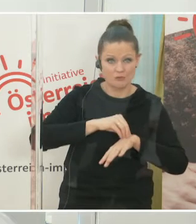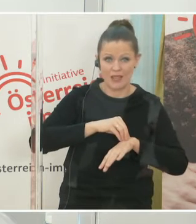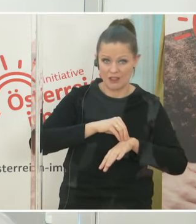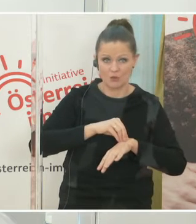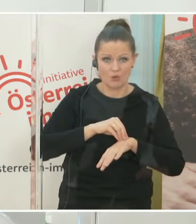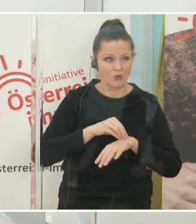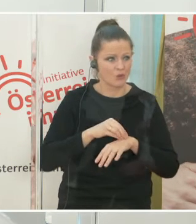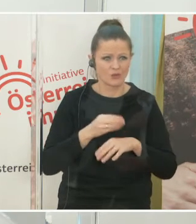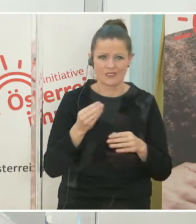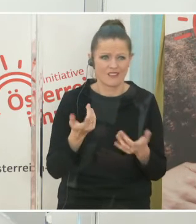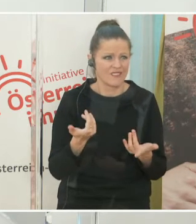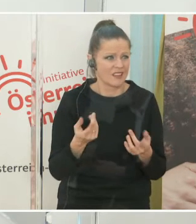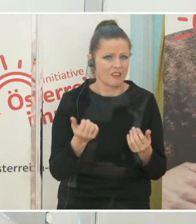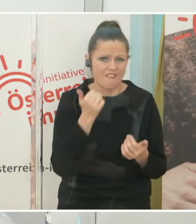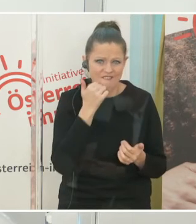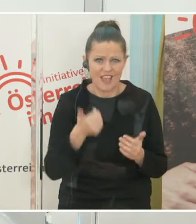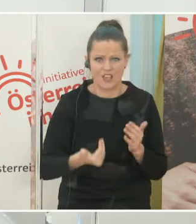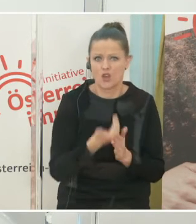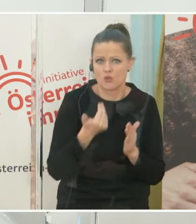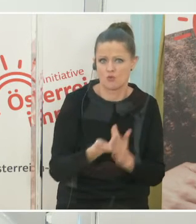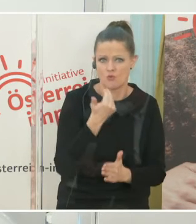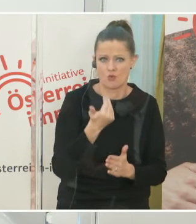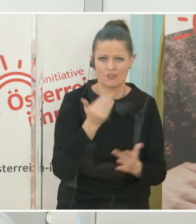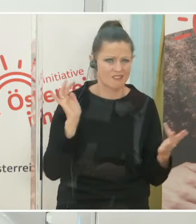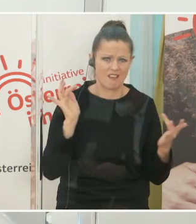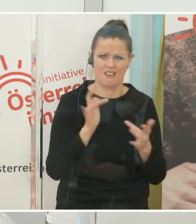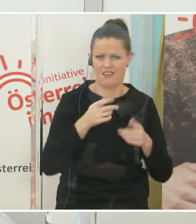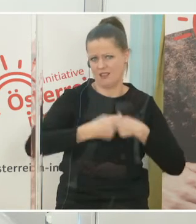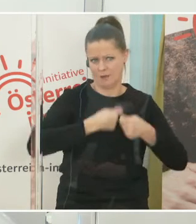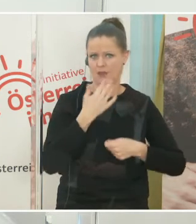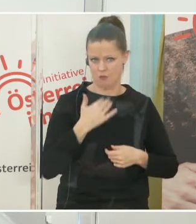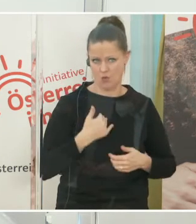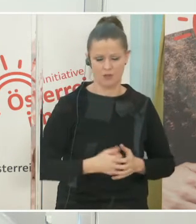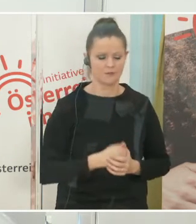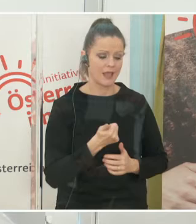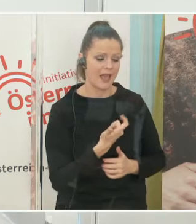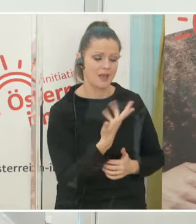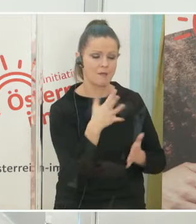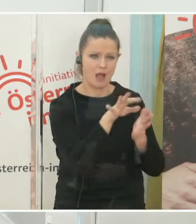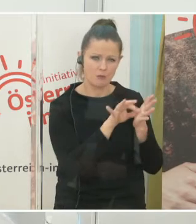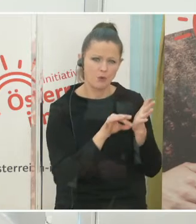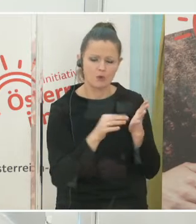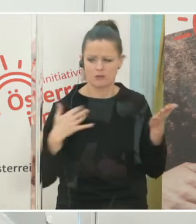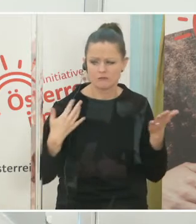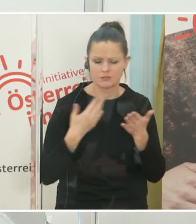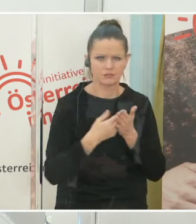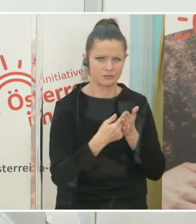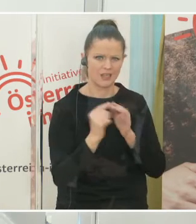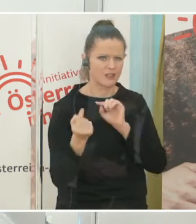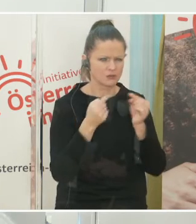auch entgegenzutreten. Ich möchte vielleicht auf zwei Punkte eingehen, die mir schon aufgefallen sind in Diskussionen, die